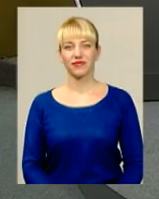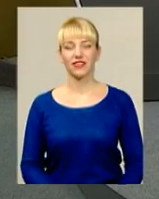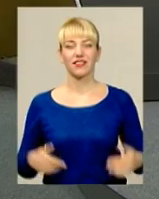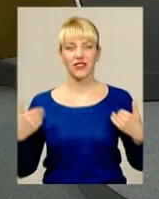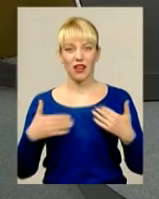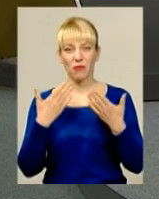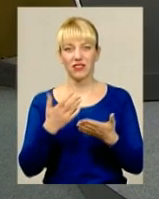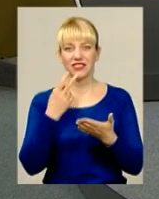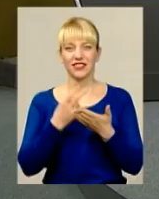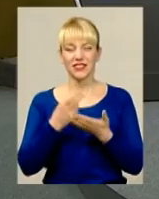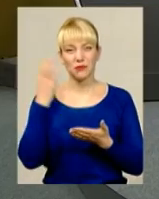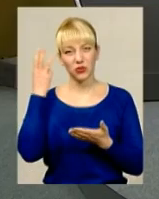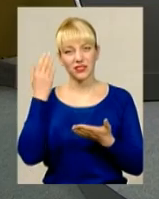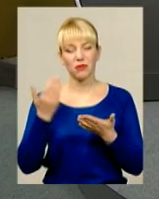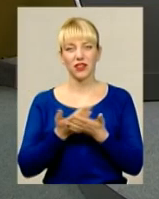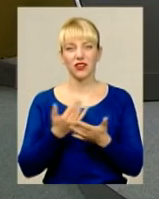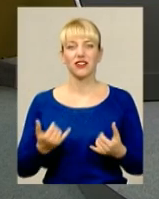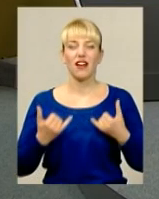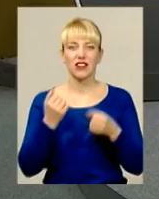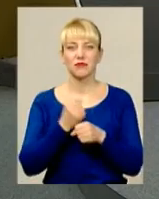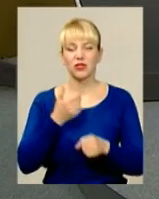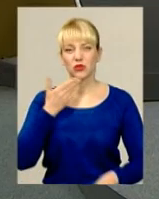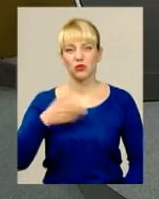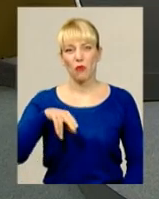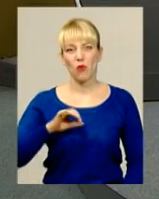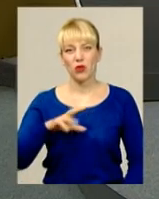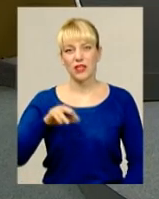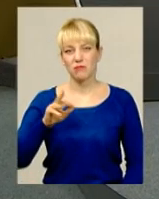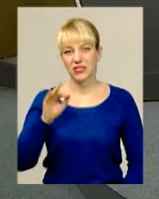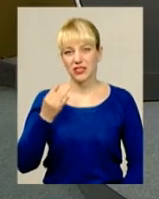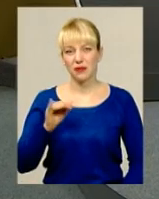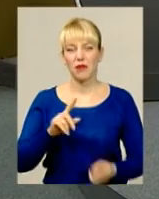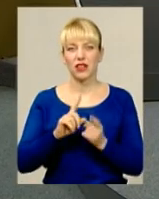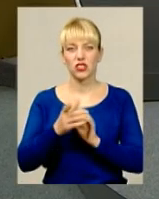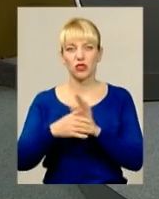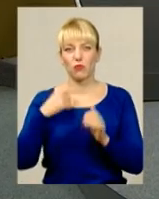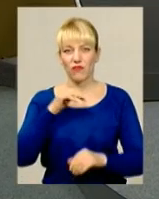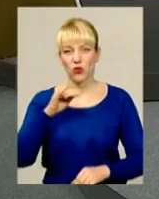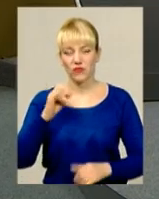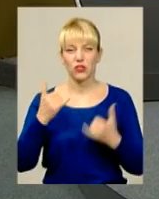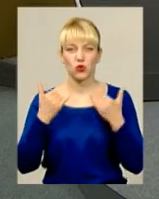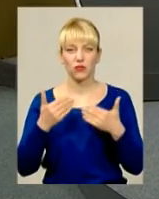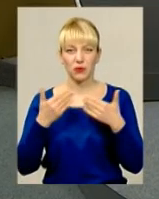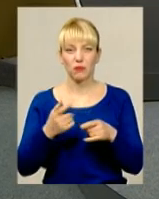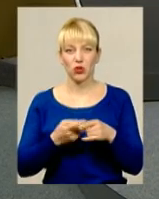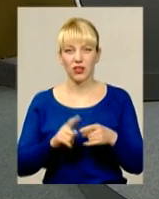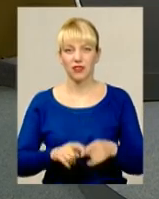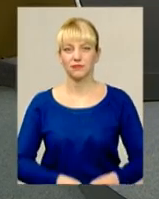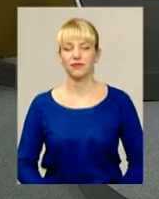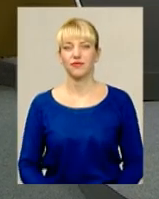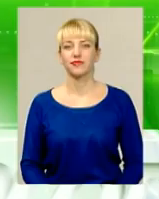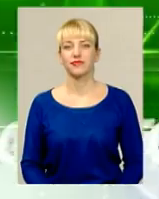Вітаємо вас в ефірі Подільська панорама у студії Віталій Постемський та Оксана Фіновська і в сьогоднішньому випуску про таке.